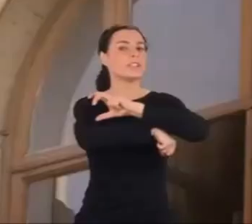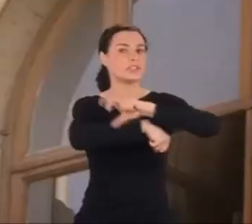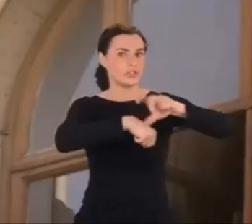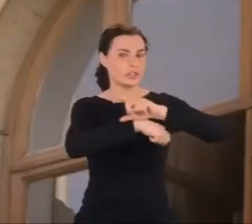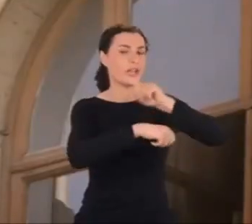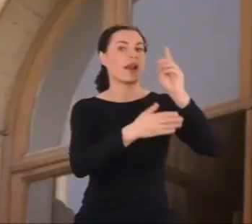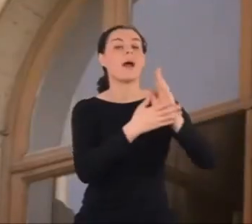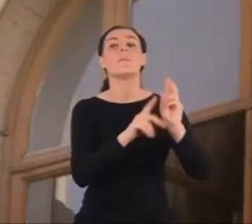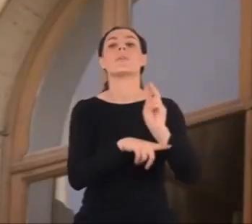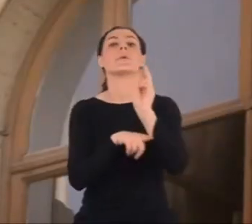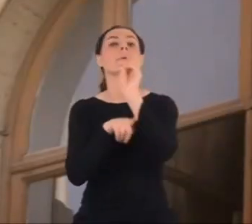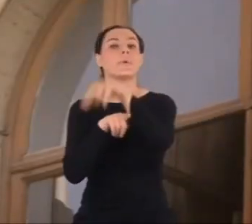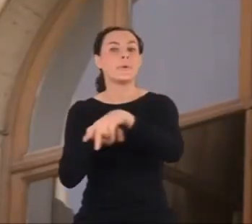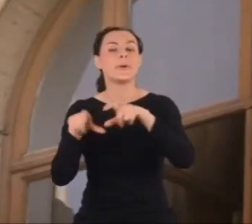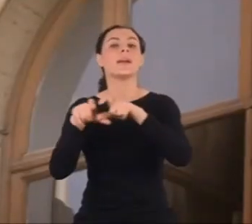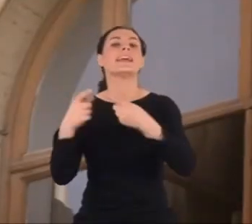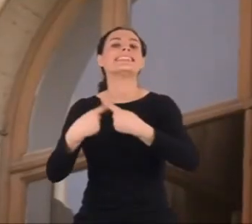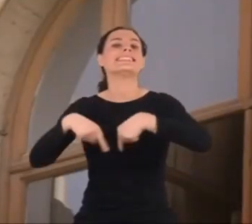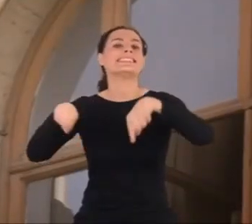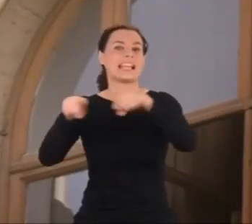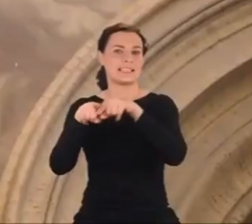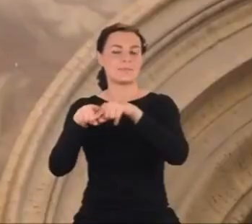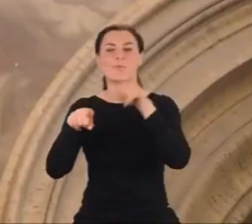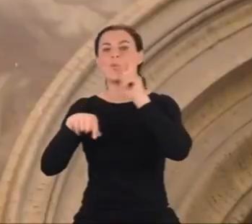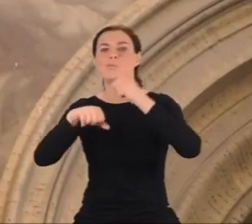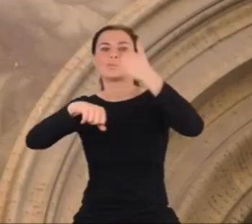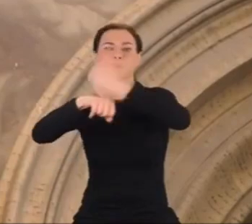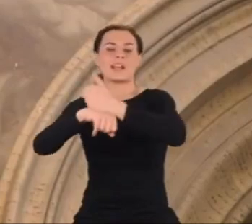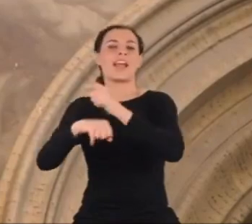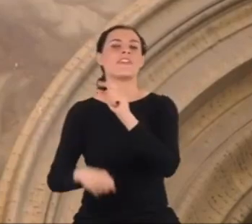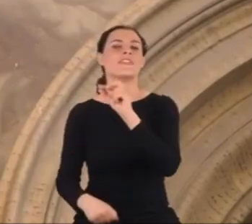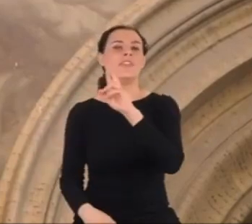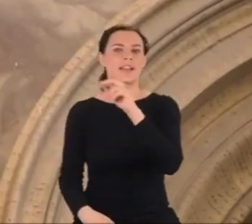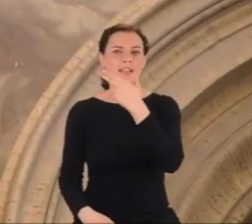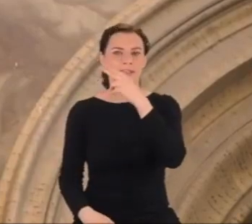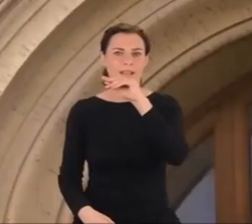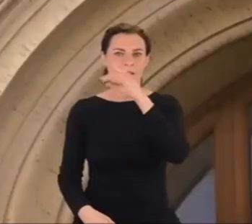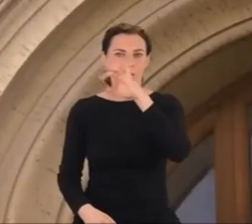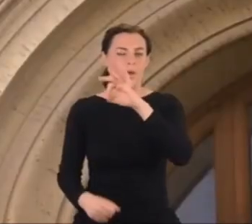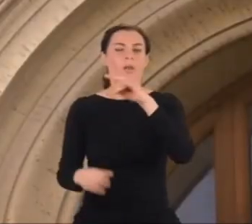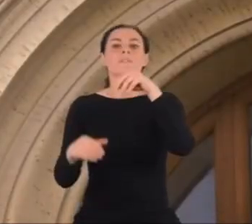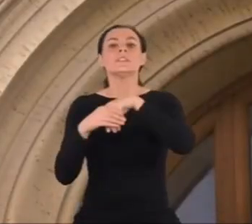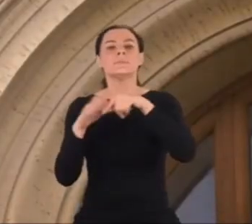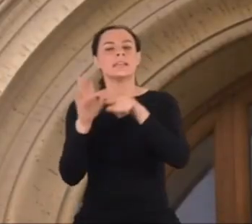a potem wszedł do zespołu Fermiego. Alegorie fizyki, matematyki, chemii.